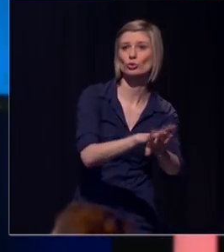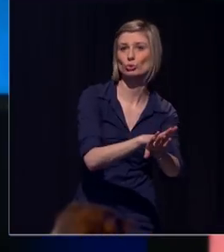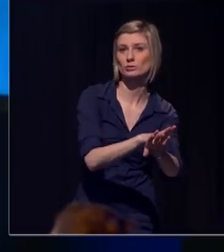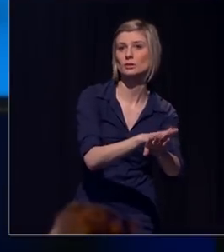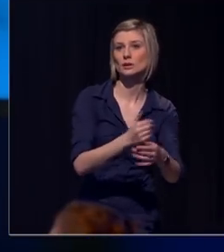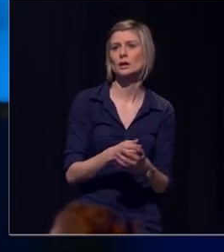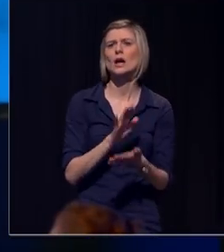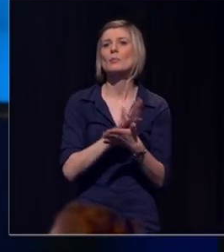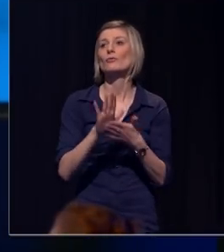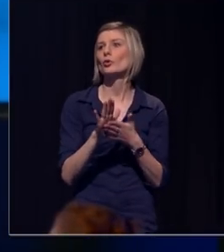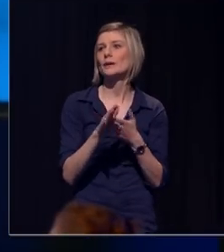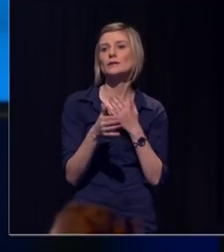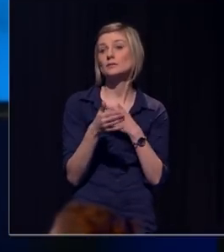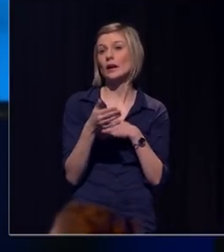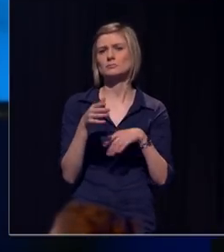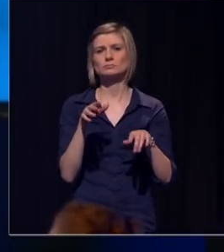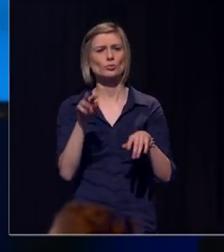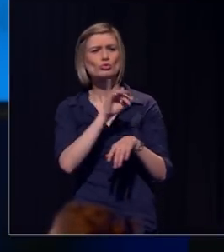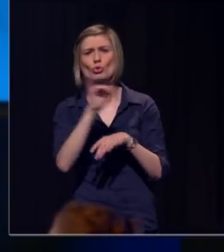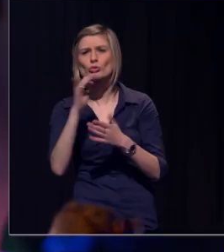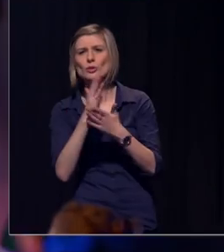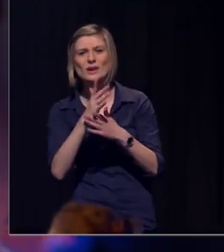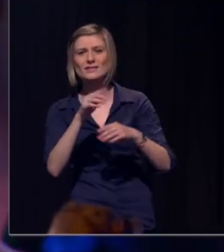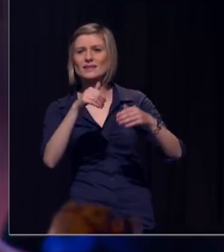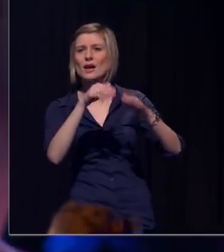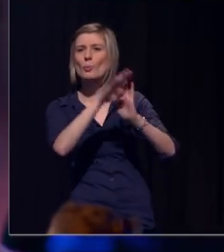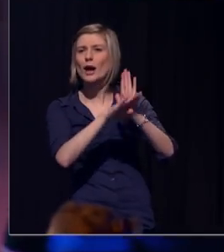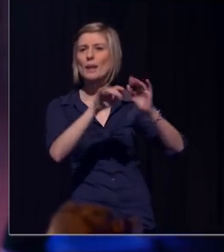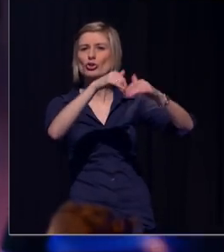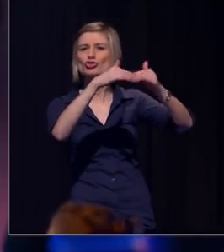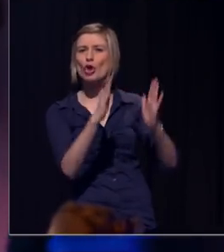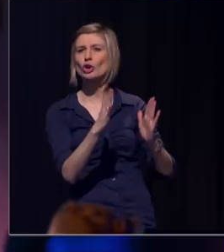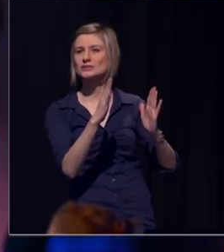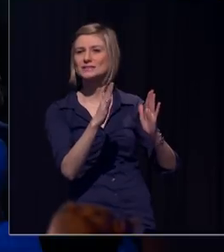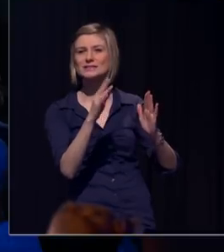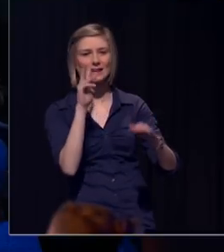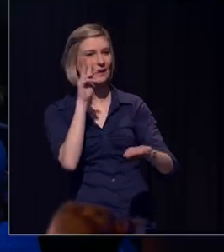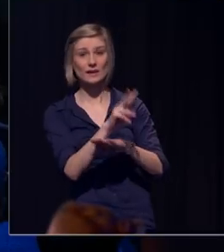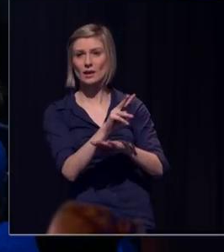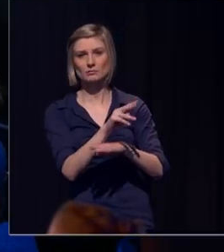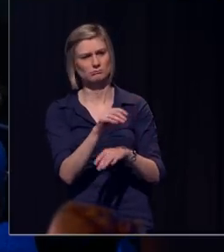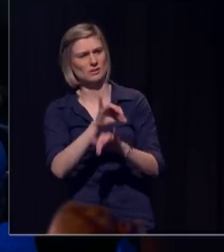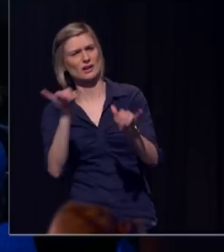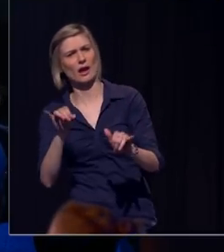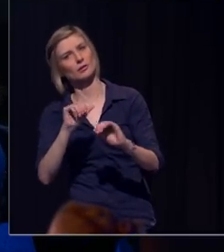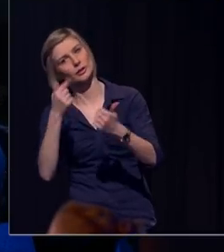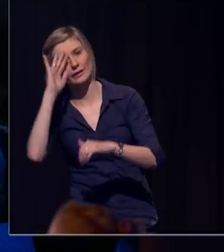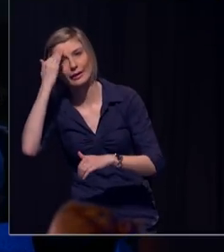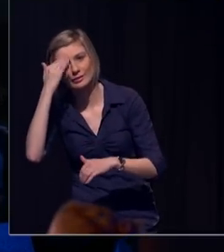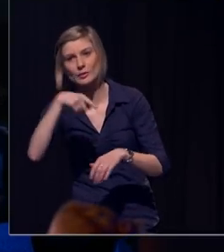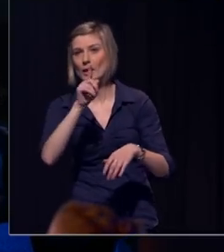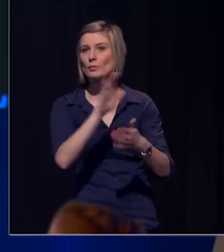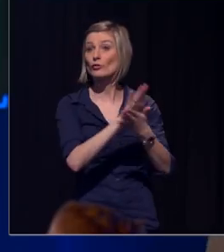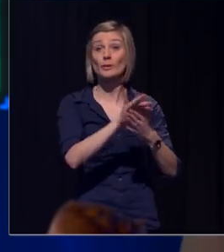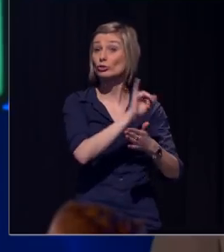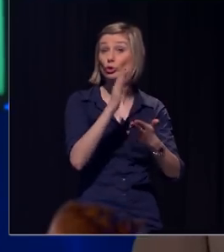naar thuis hebt gekeken. Ik zou dat vreemd vinden, want het gaat hier over thuis. Maar stel nu dat u nog nooit naar thuis hebt gekeken. Op een dag denkt u,